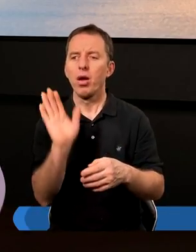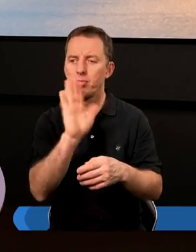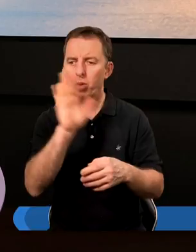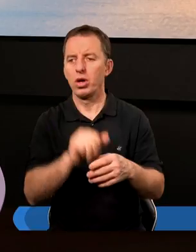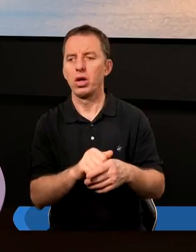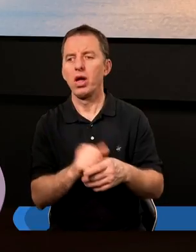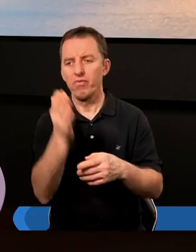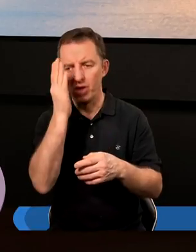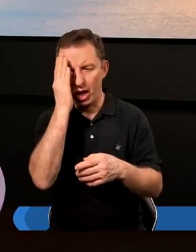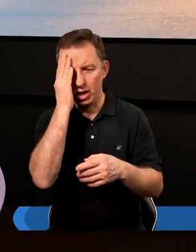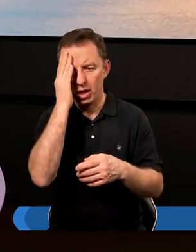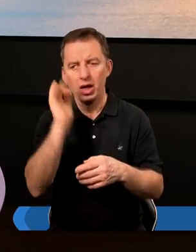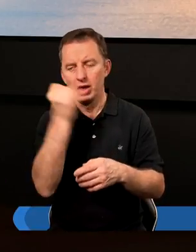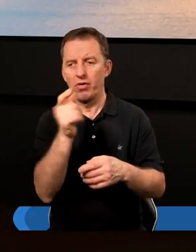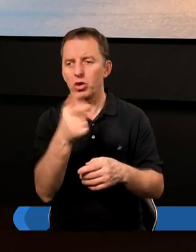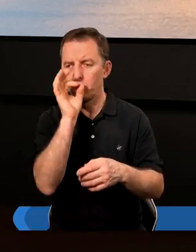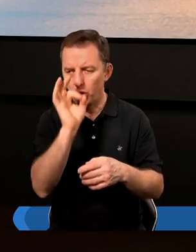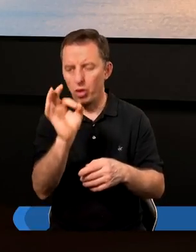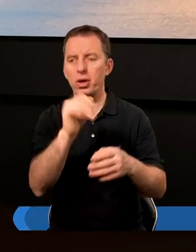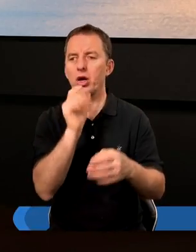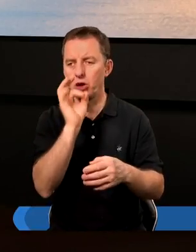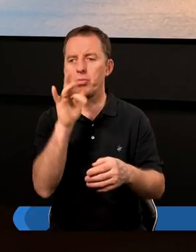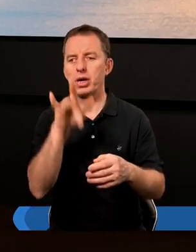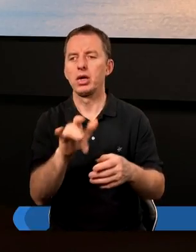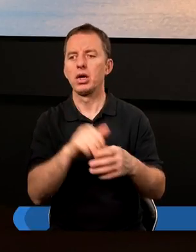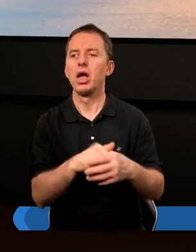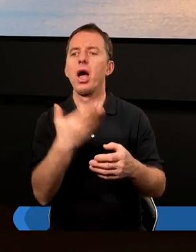Bóg, wiadomo, zawsze coś dobrego, ktoś dobry.